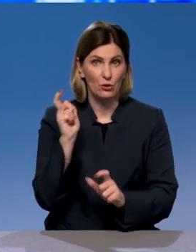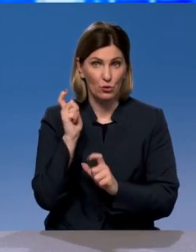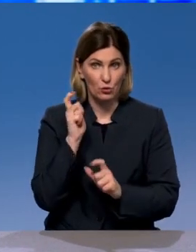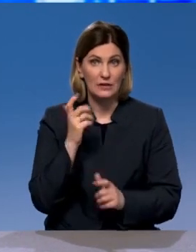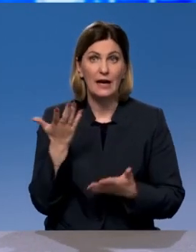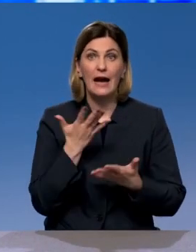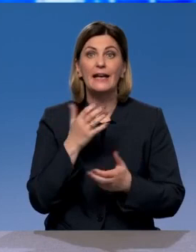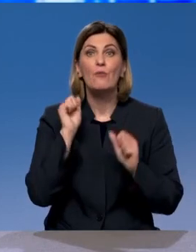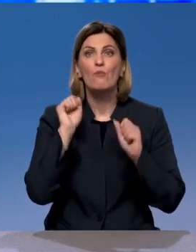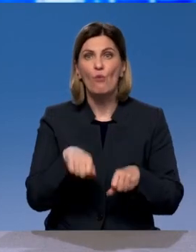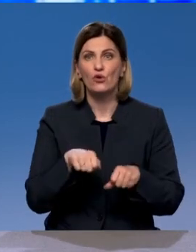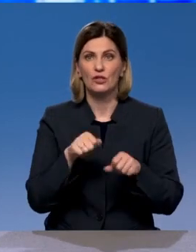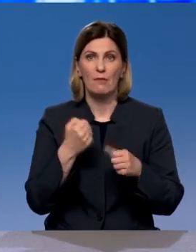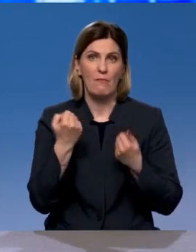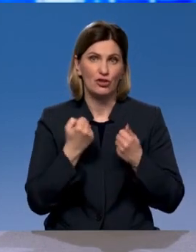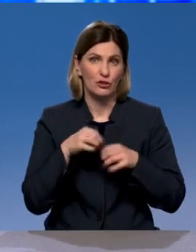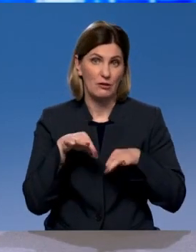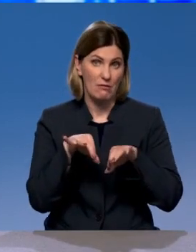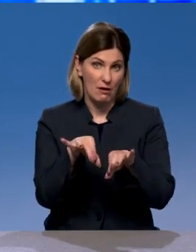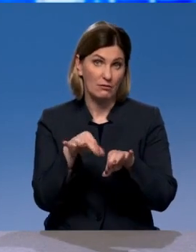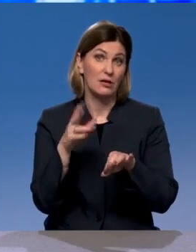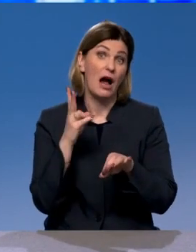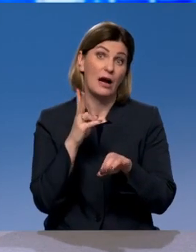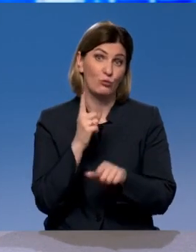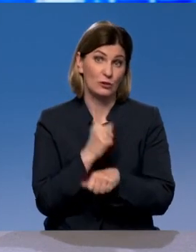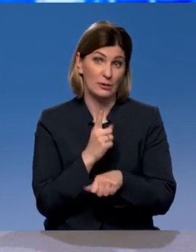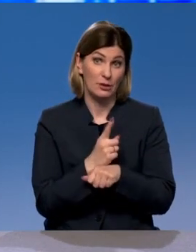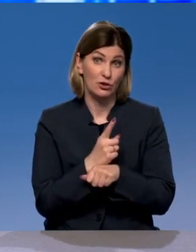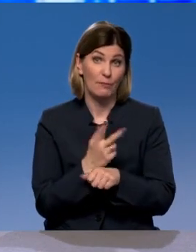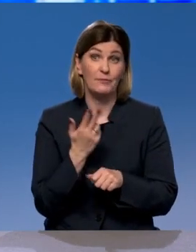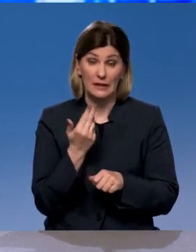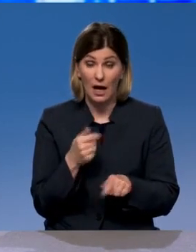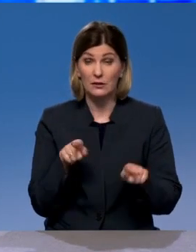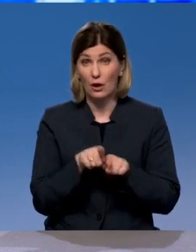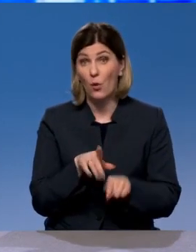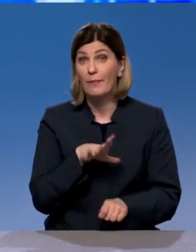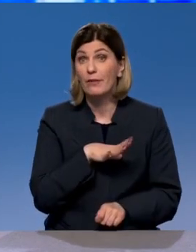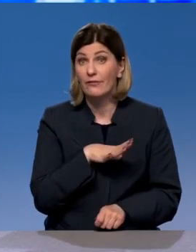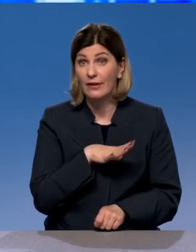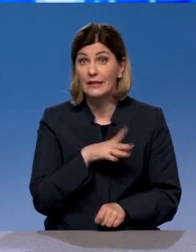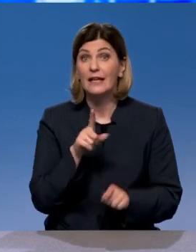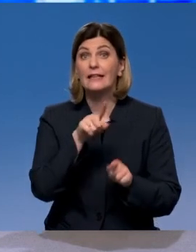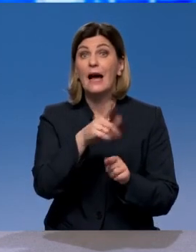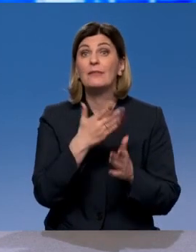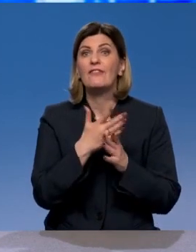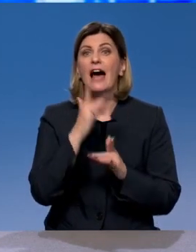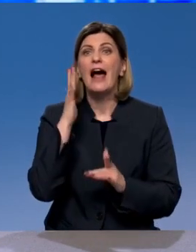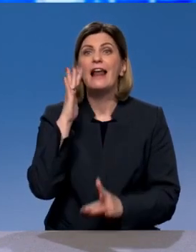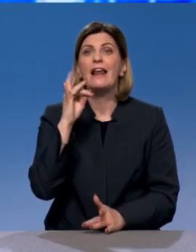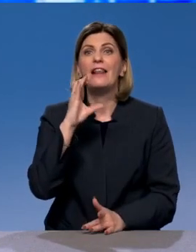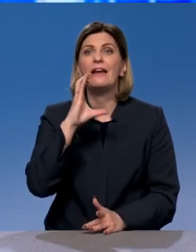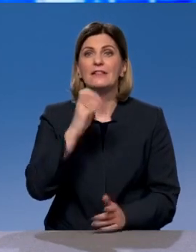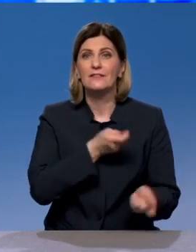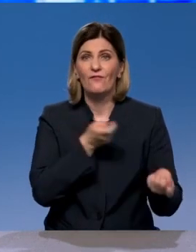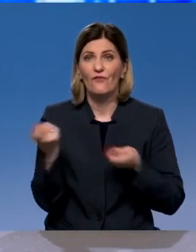автомобили ездить по этой дороге, а какие нет. Да, к сожалению, такое бывает. Скорее всего, лесовозы там ездят. И лесовозы